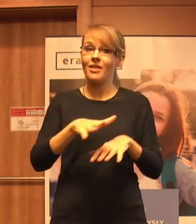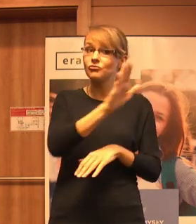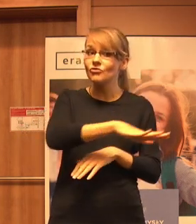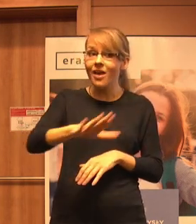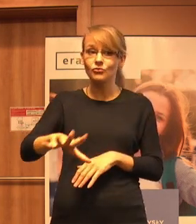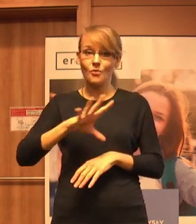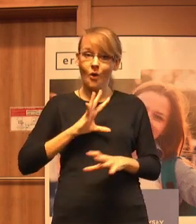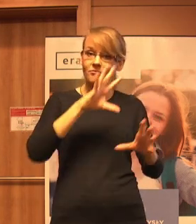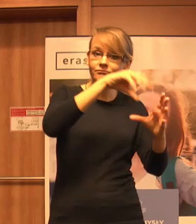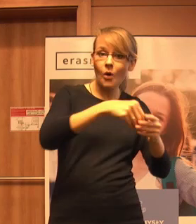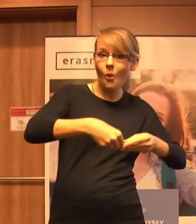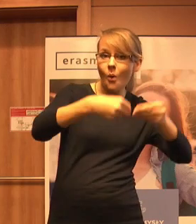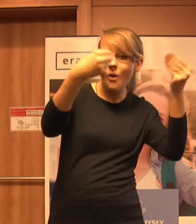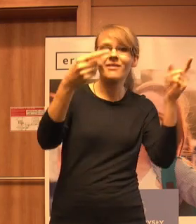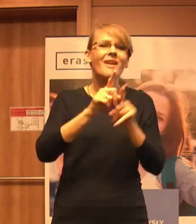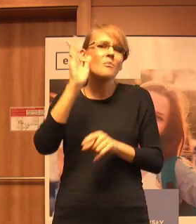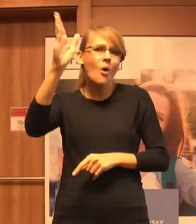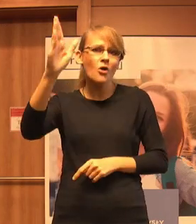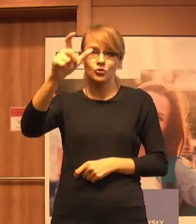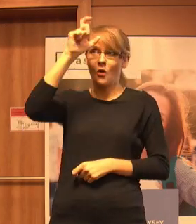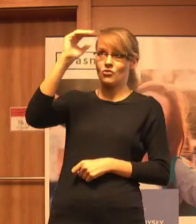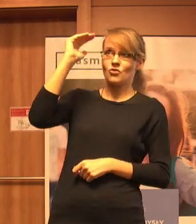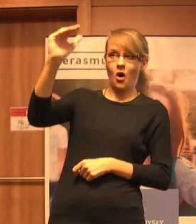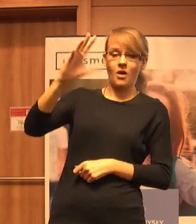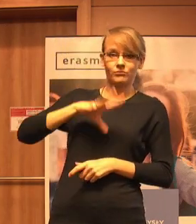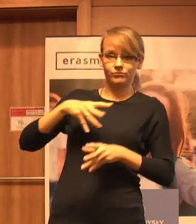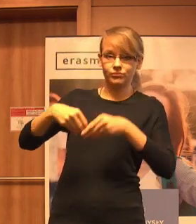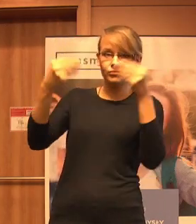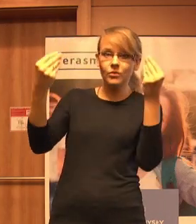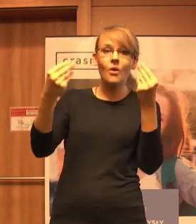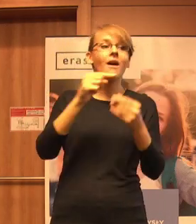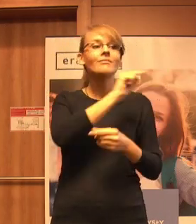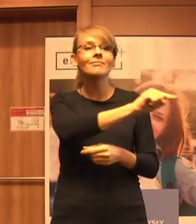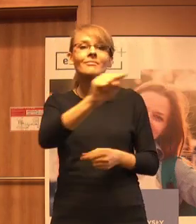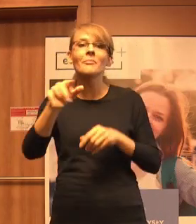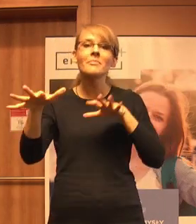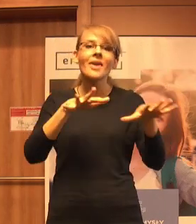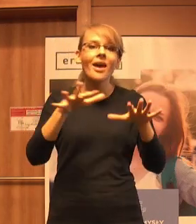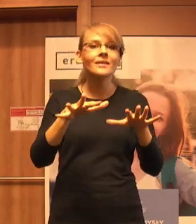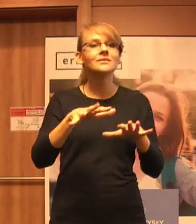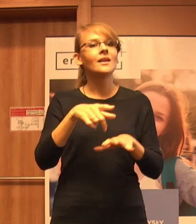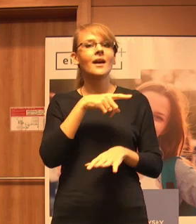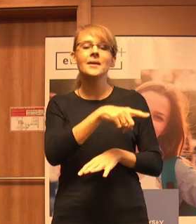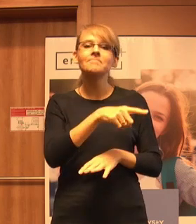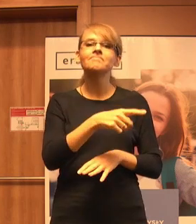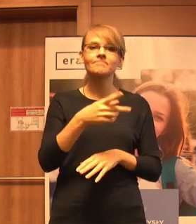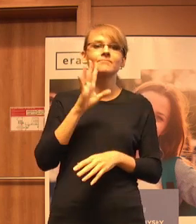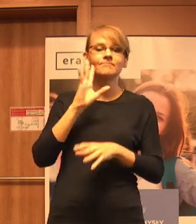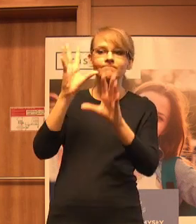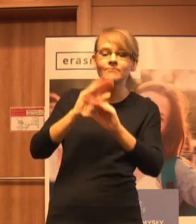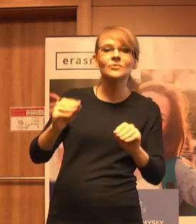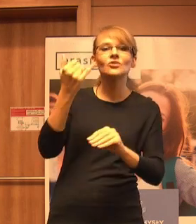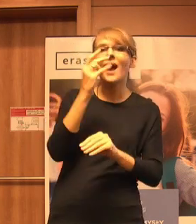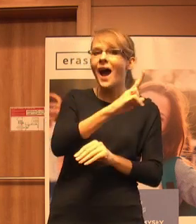się może rozwijać, a także później człowiek dorosły, to jest takie miejsce, które respektuje potrzeby każdego